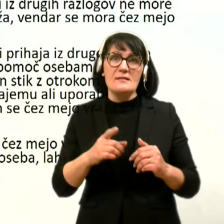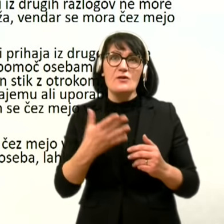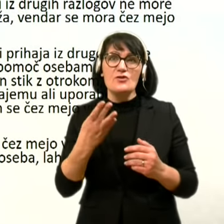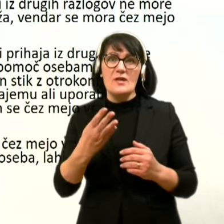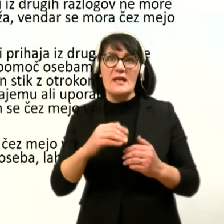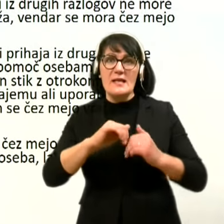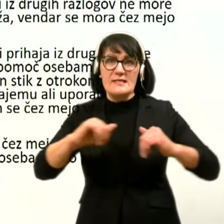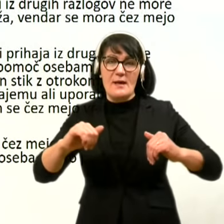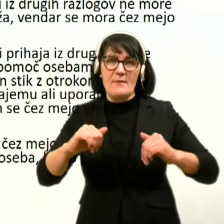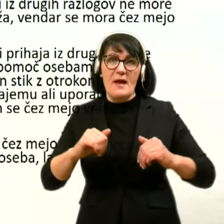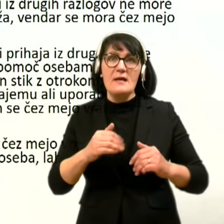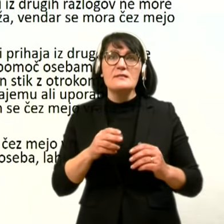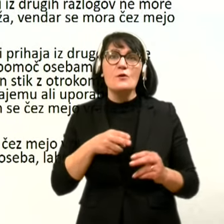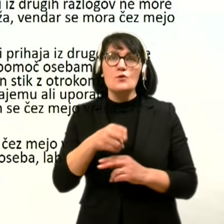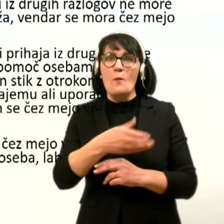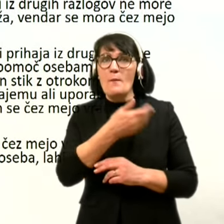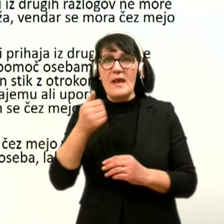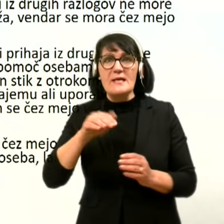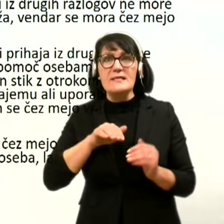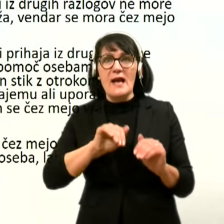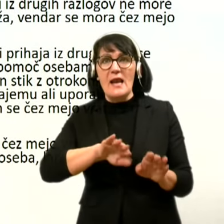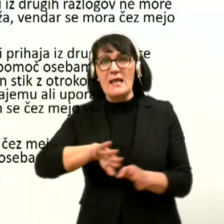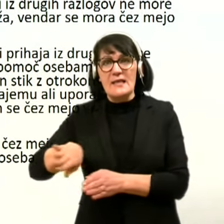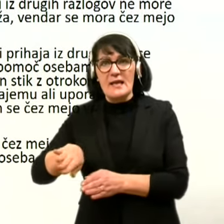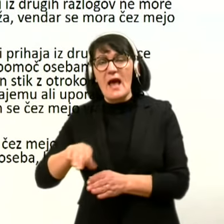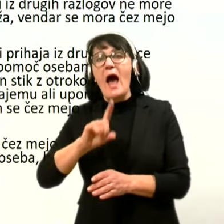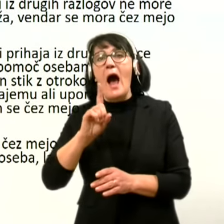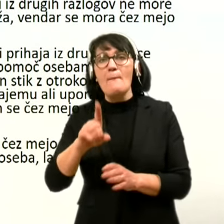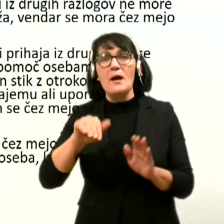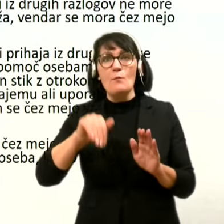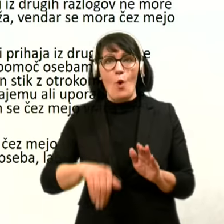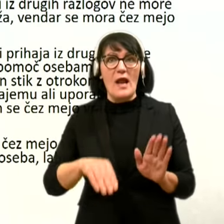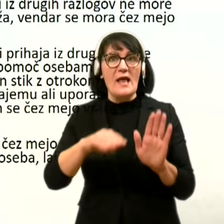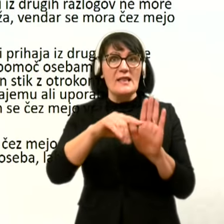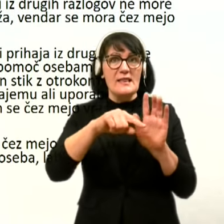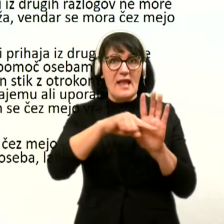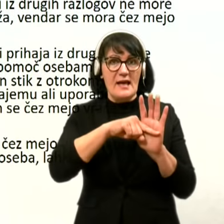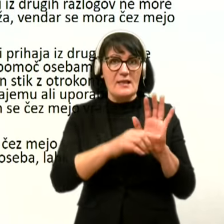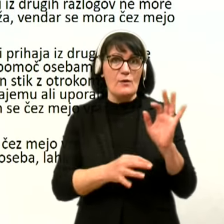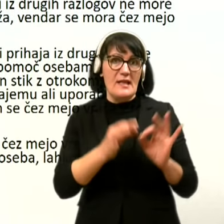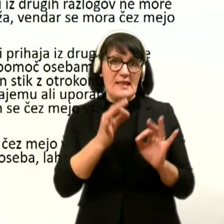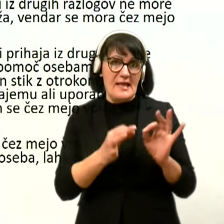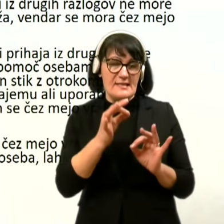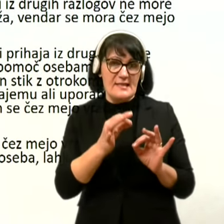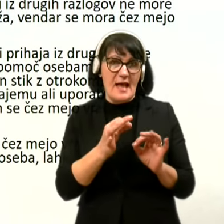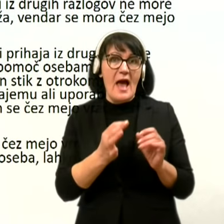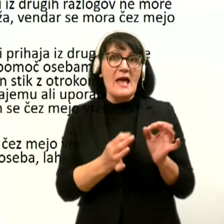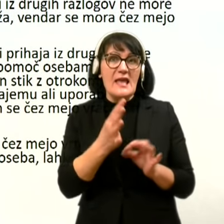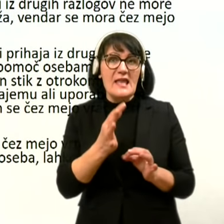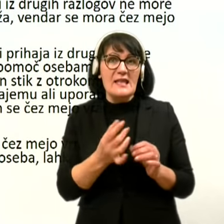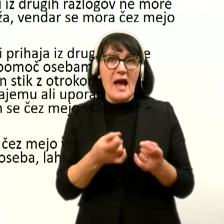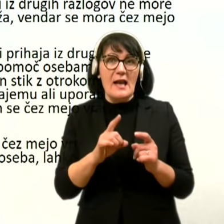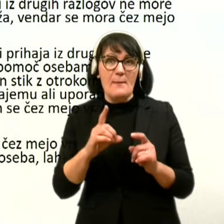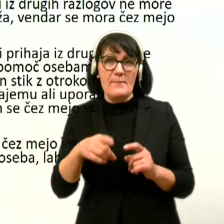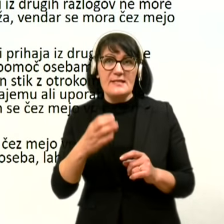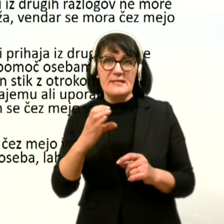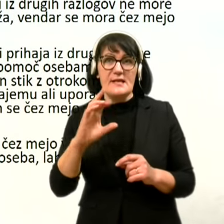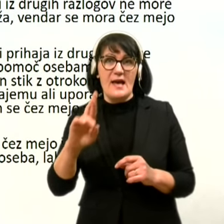brez karantene, a z negativnim testom, PCR ali hitri antingenskim, ki pa ni starejši od sedem dni.